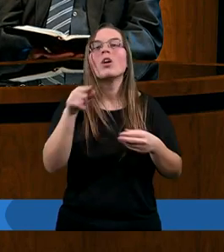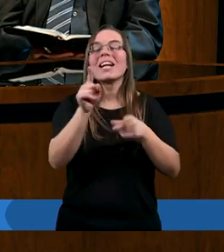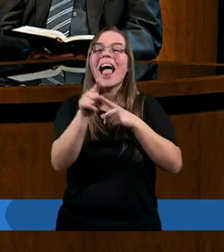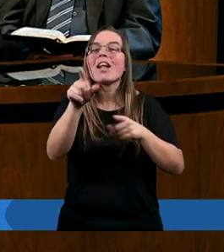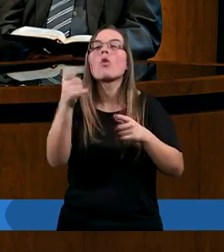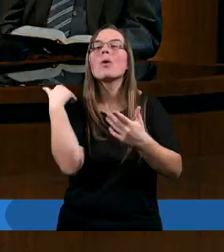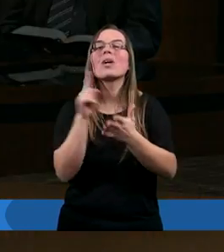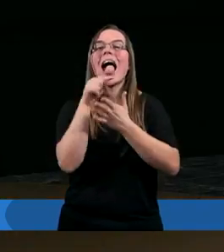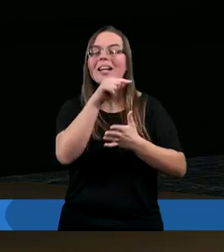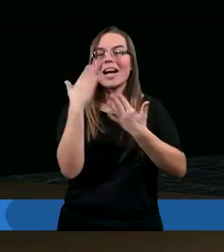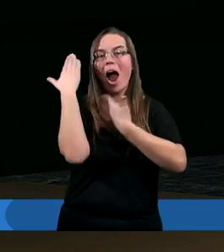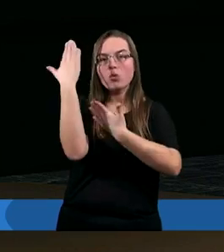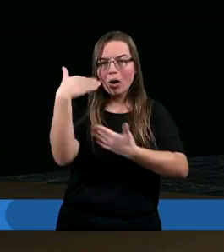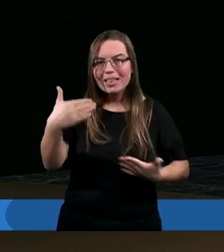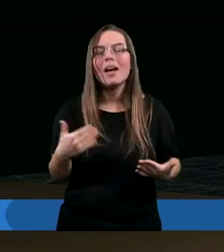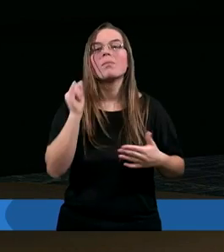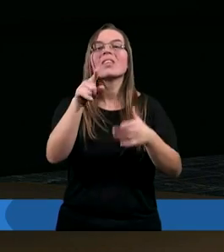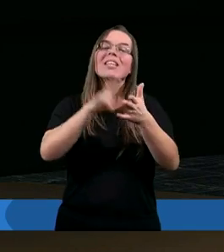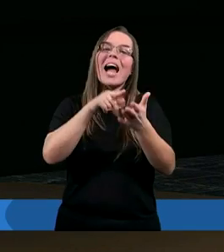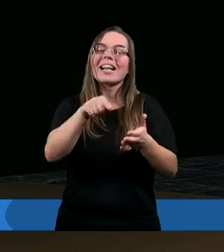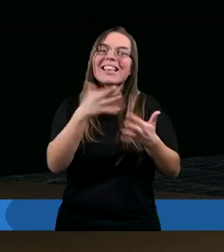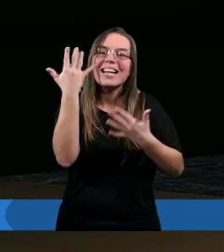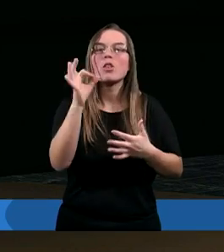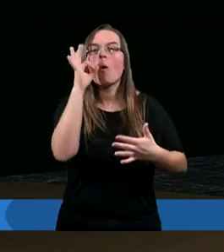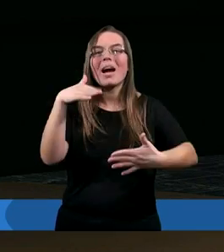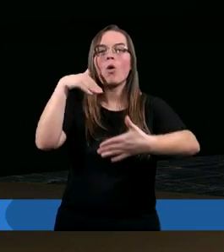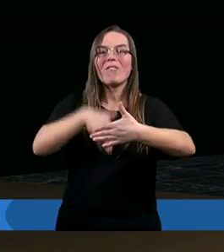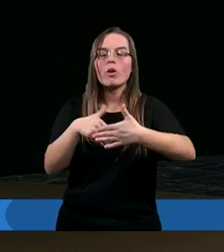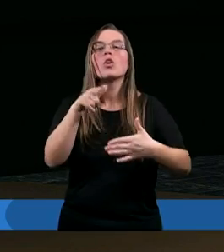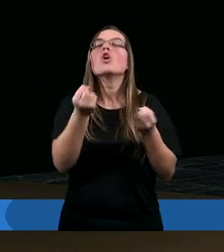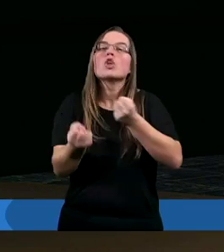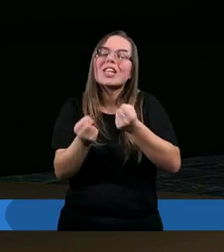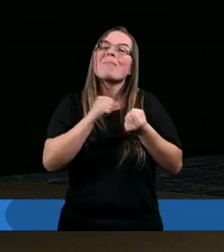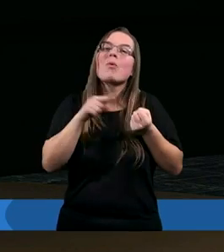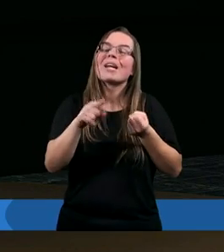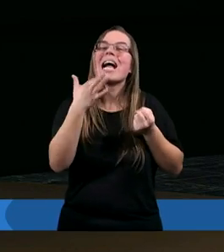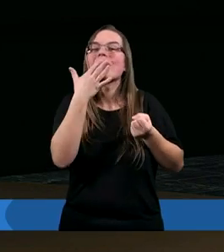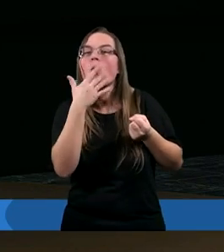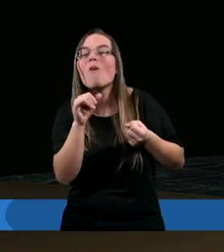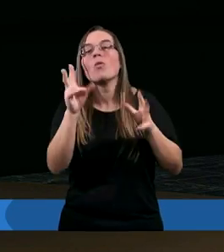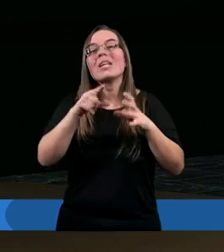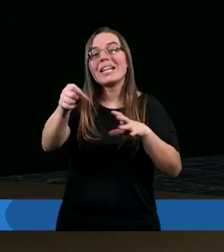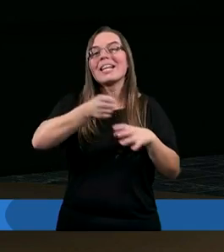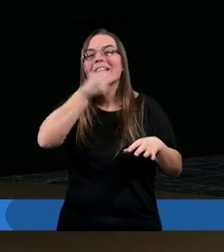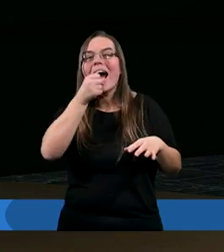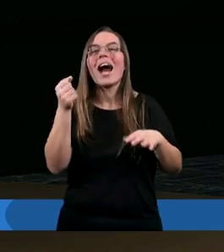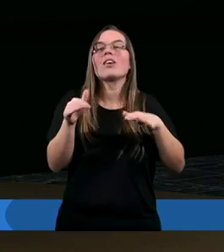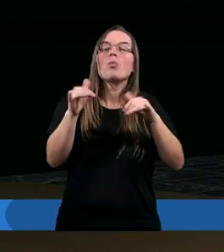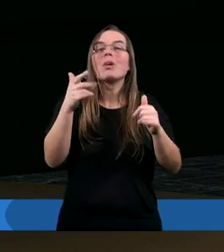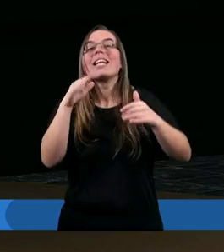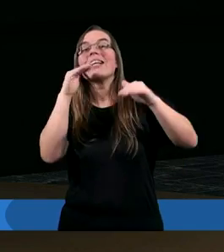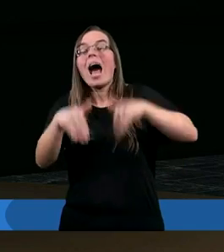niego autorytetem. Miał na tyle dobrego wychowania, że się wstrzymał z tą swoją mową. Dotąd aż starsił milknął,